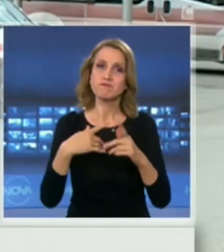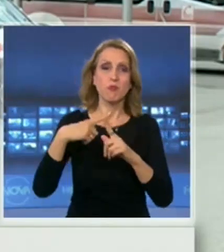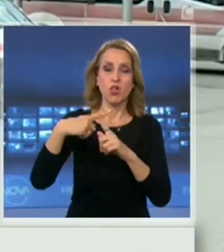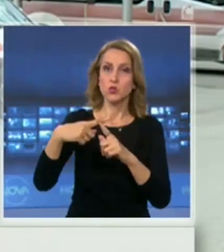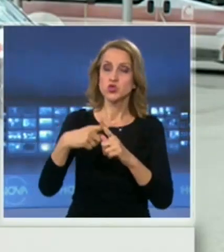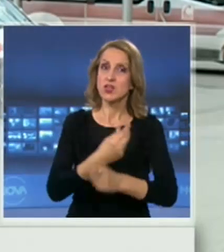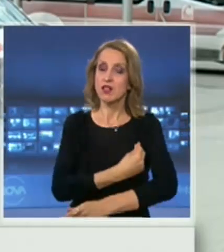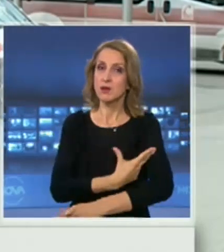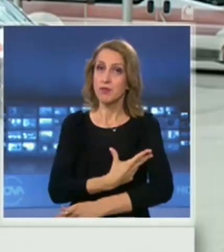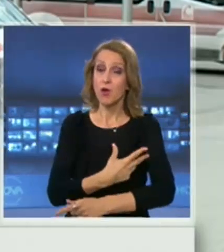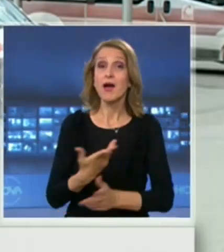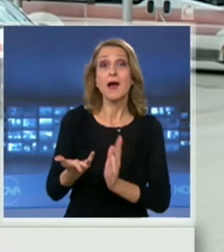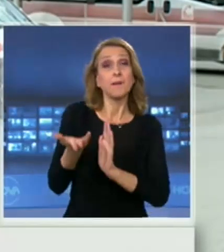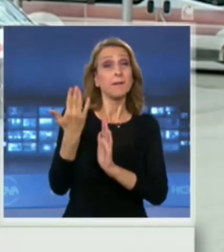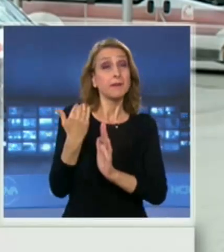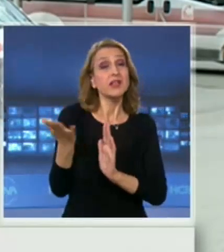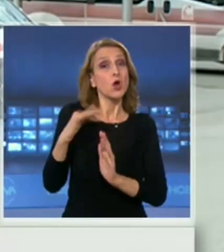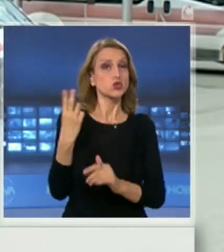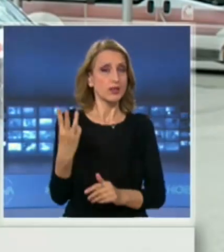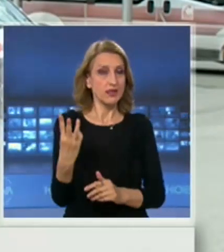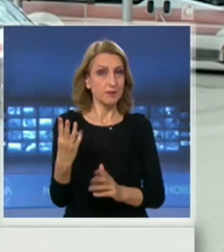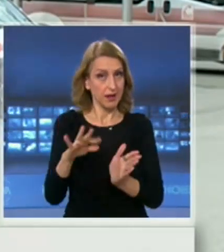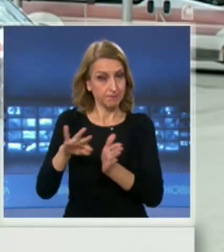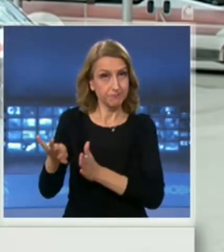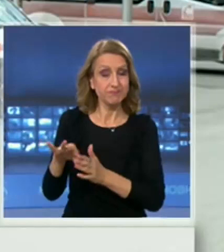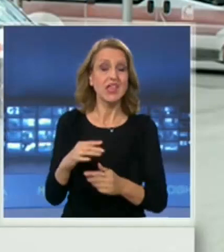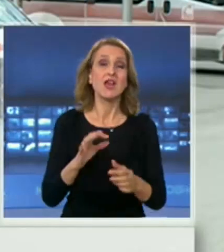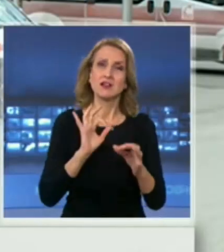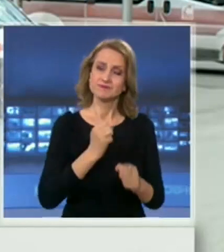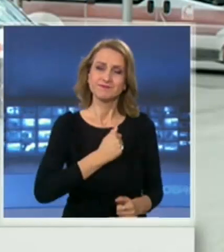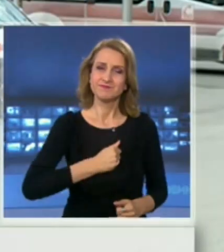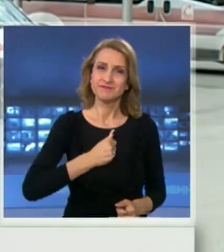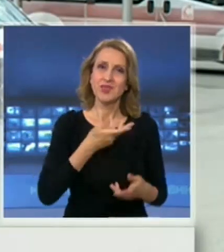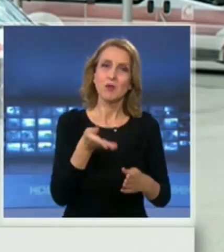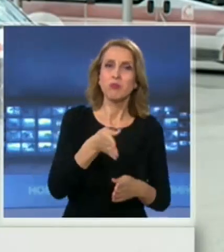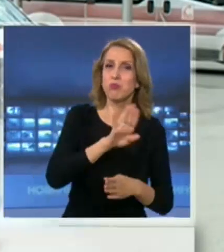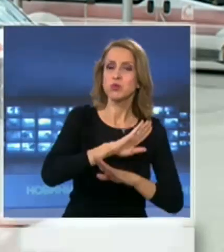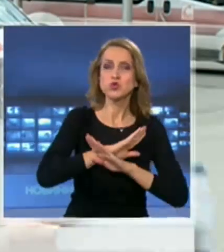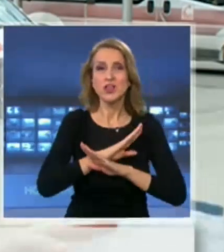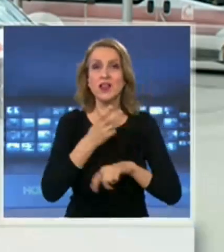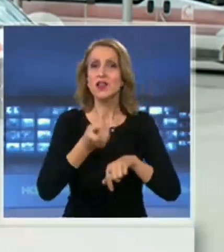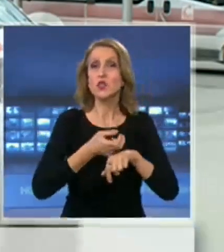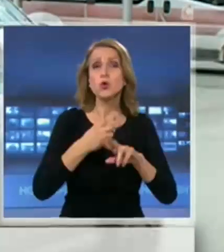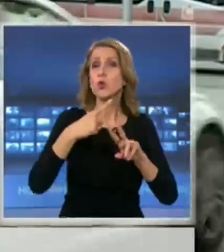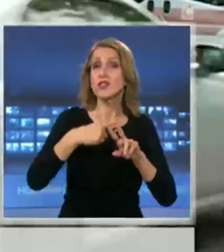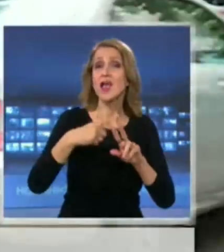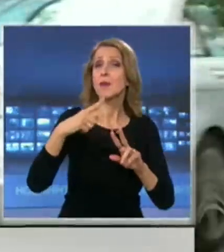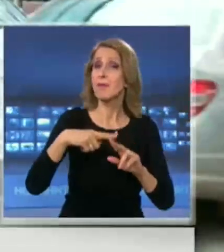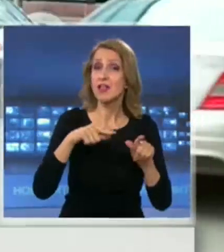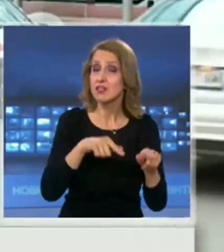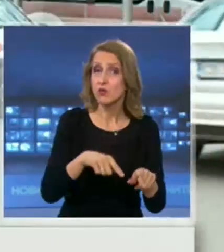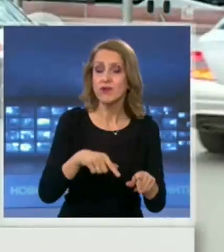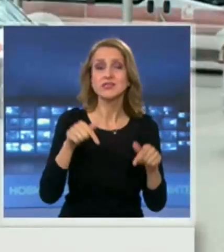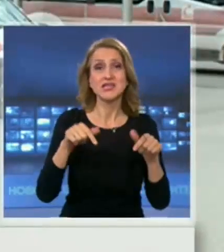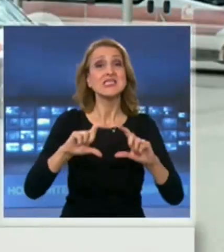бяха установени още трима болни. Иначе, на фона на скръпте започиналата доктор Нели Пандова, тук в спешна помощ в София,